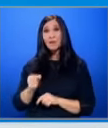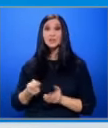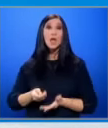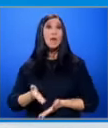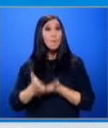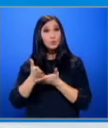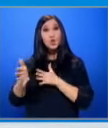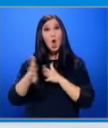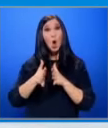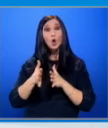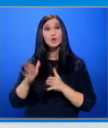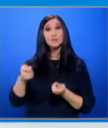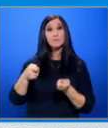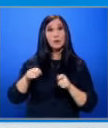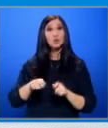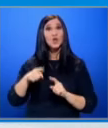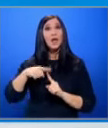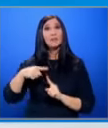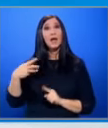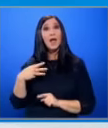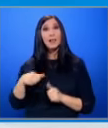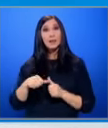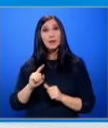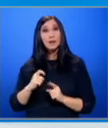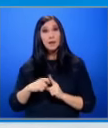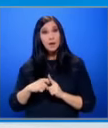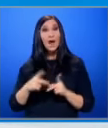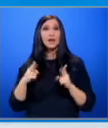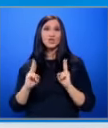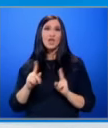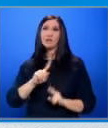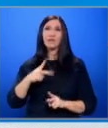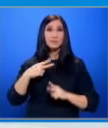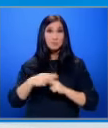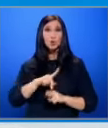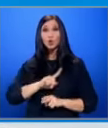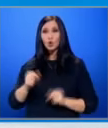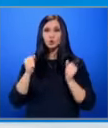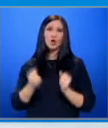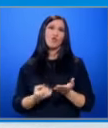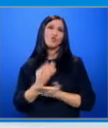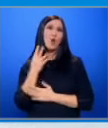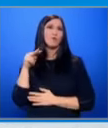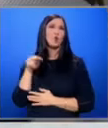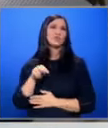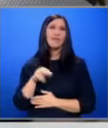помощи на хората с изтеклите окрещения, да не се спират, докато чакат ново освидетелстване.